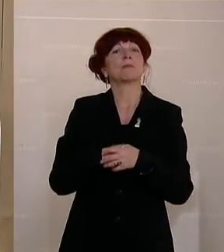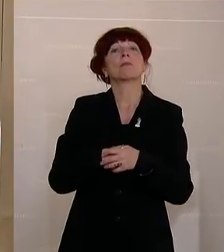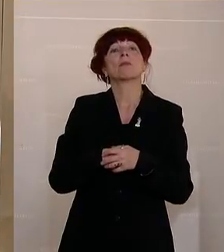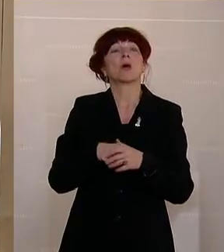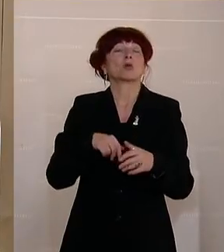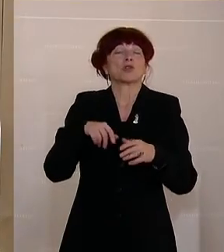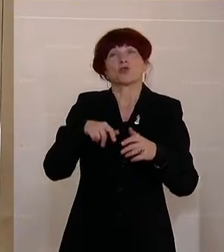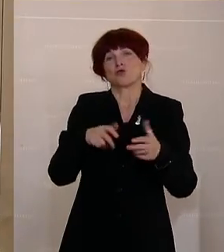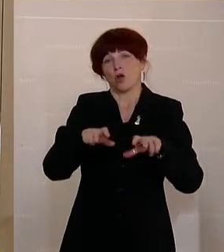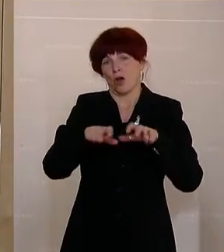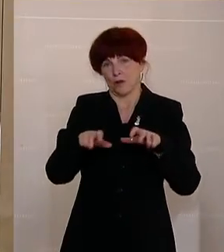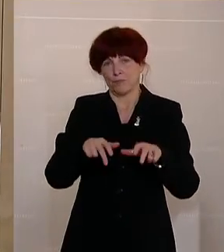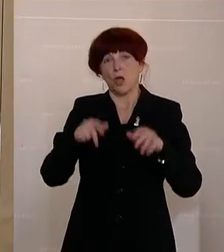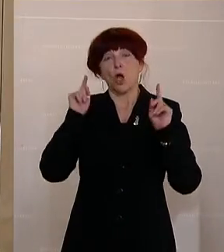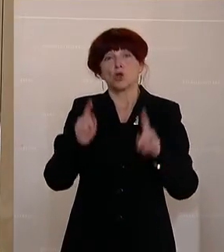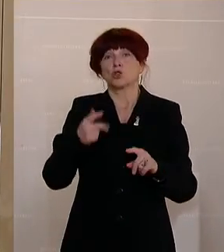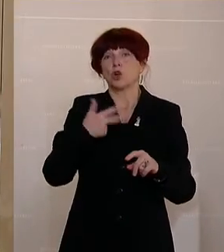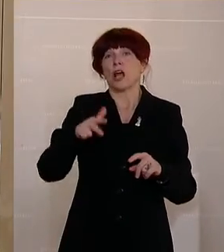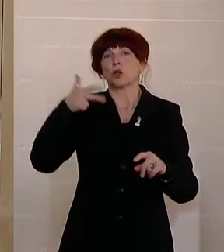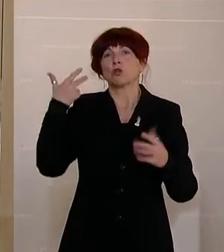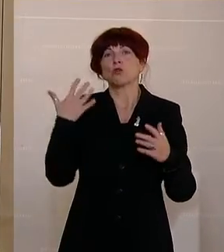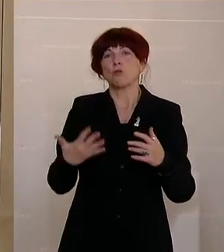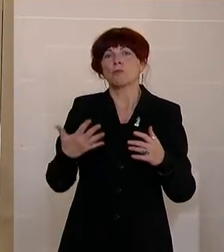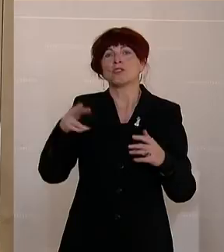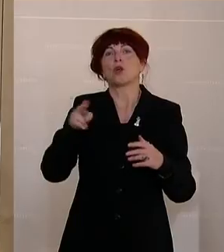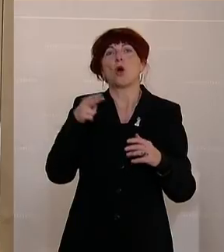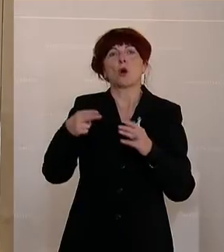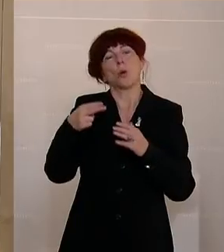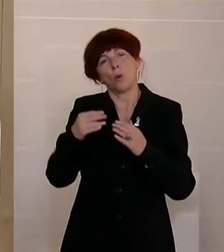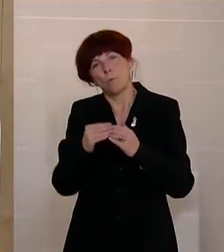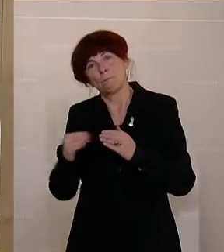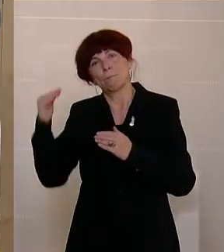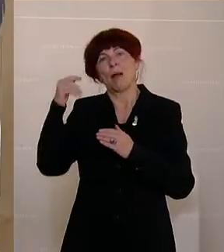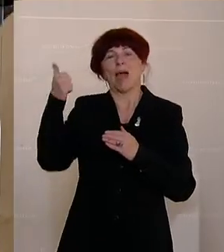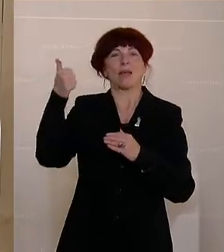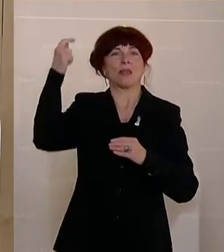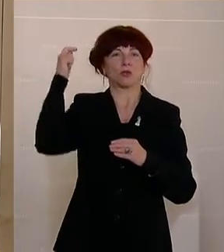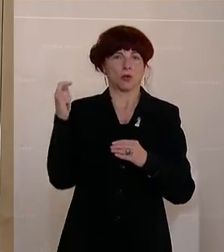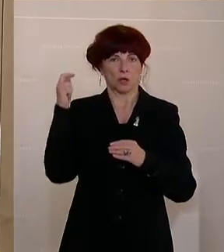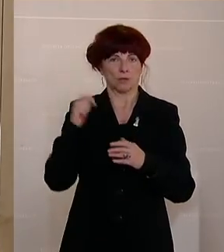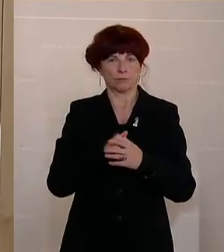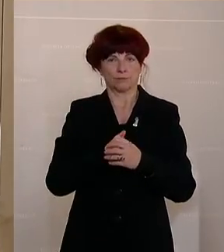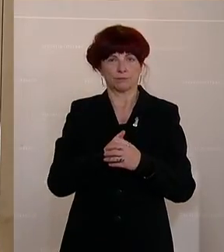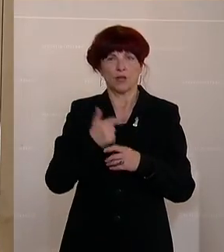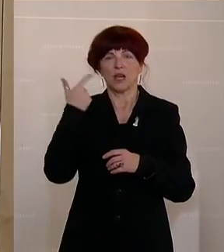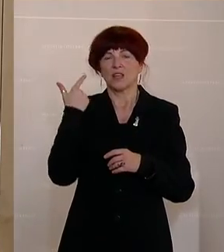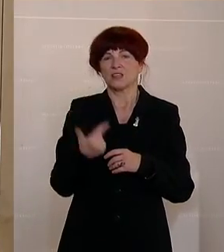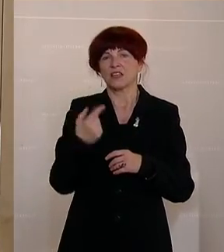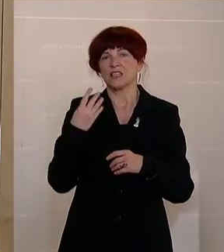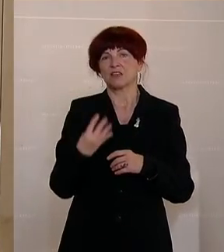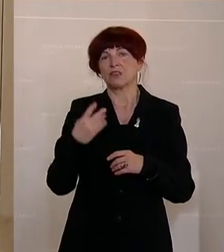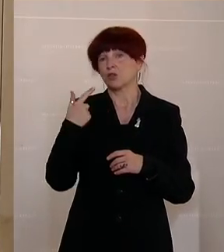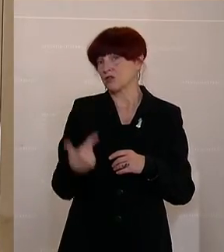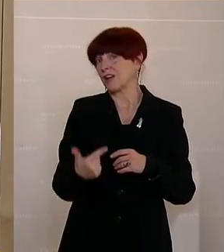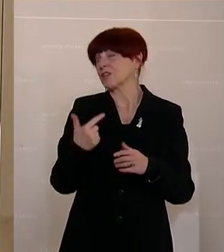CO2-Preis schon auf 350 Euro die Tonne steigen. Der steigt langsam, aber nehmen wir einmal an, 2024 wäre ja schon auf